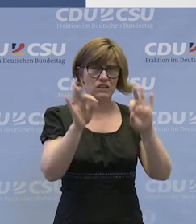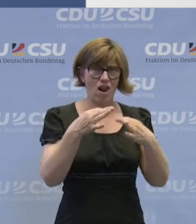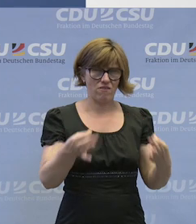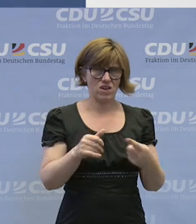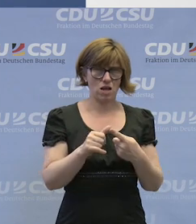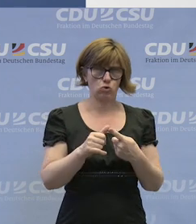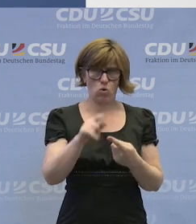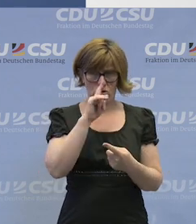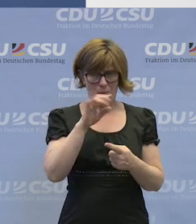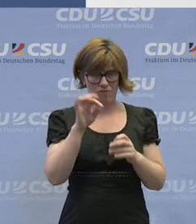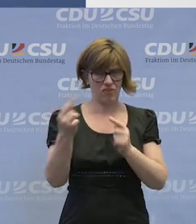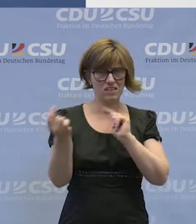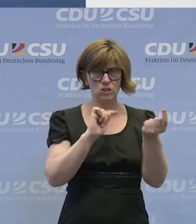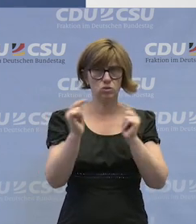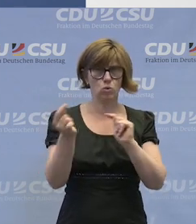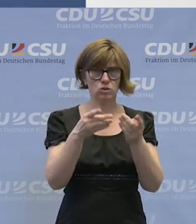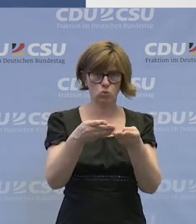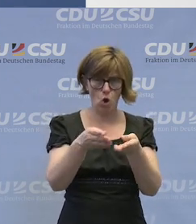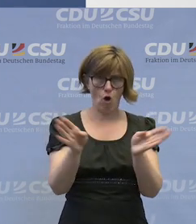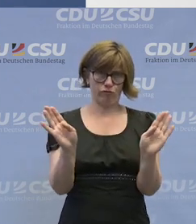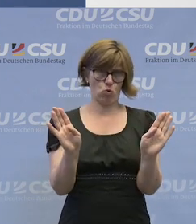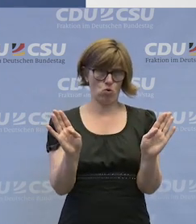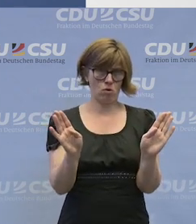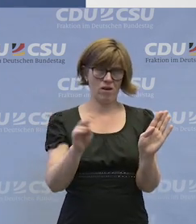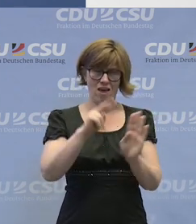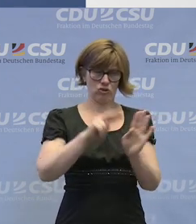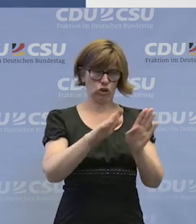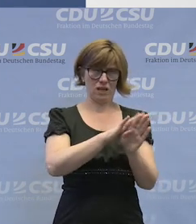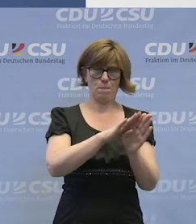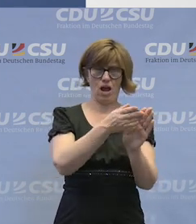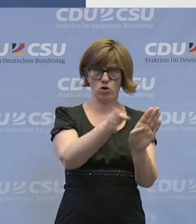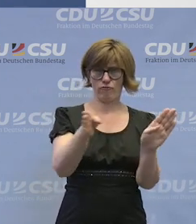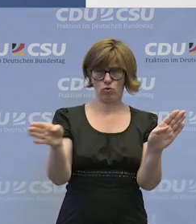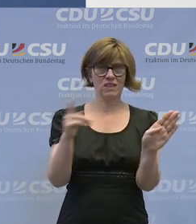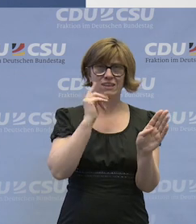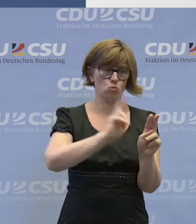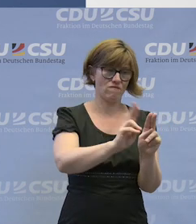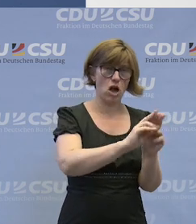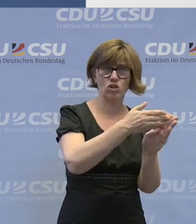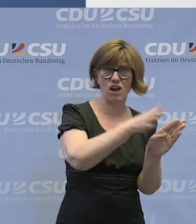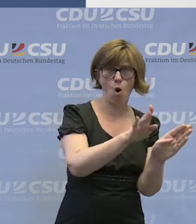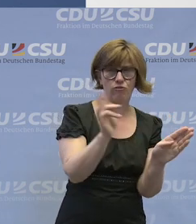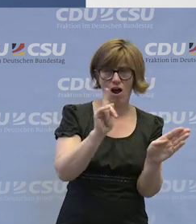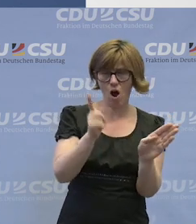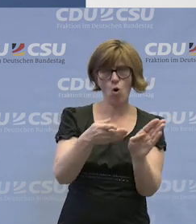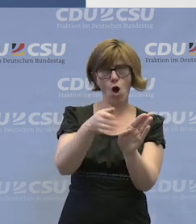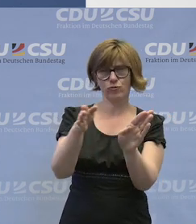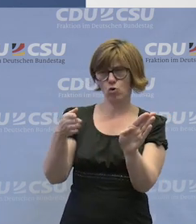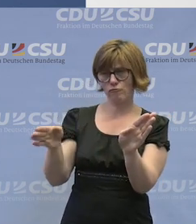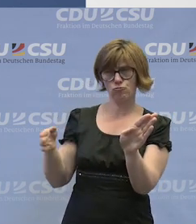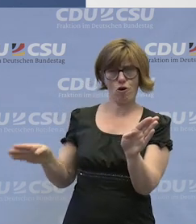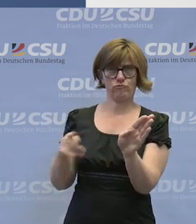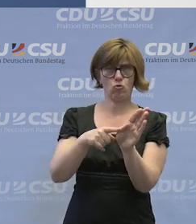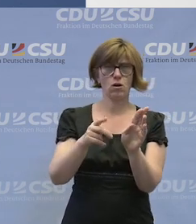Qualifikation, die wenn wir gerade darüber sprechen, Öffnung, dann geht es ja um die verschiedenen Bereiche, nicht nur die Öffnung der Werkstatt, sondern auch die Öffnung sozusagen